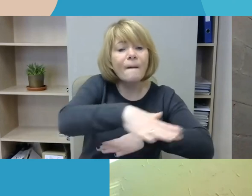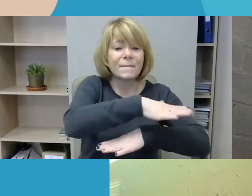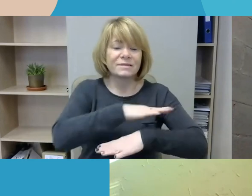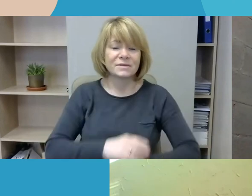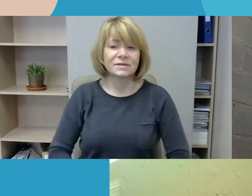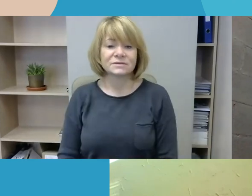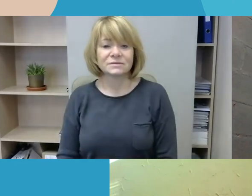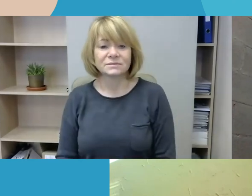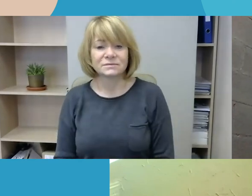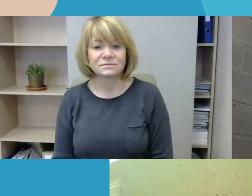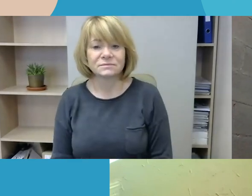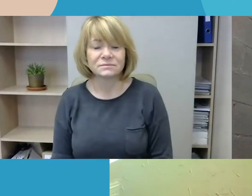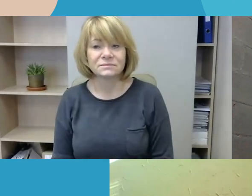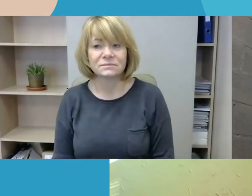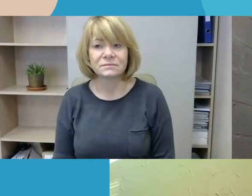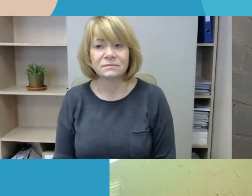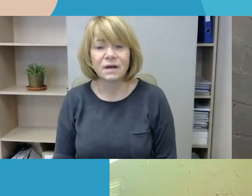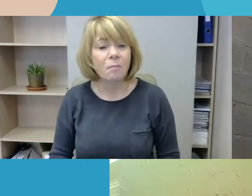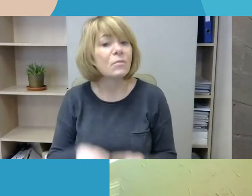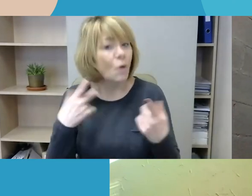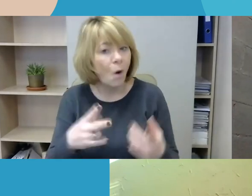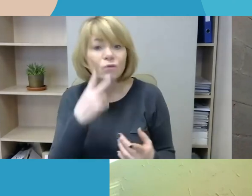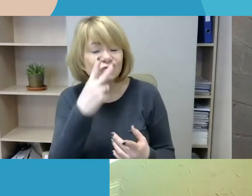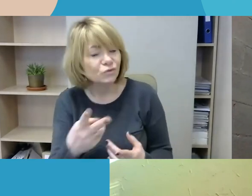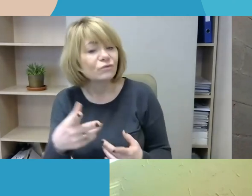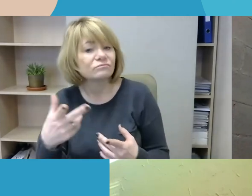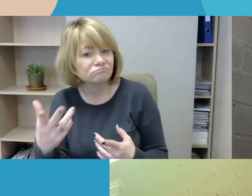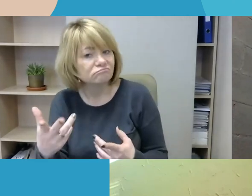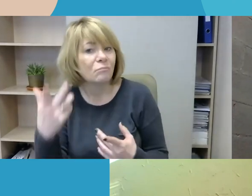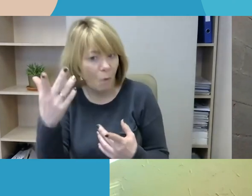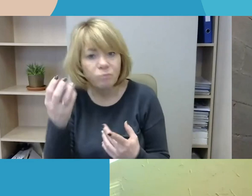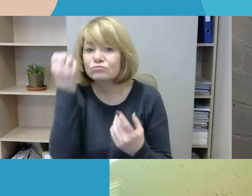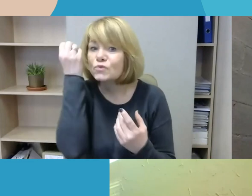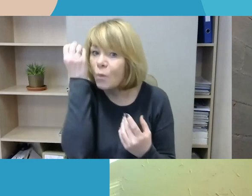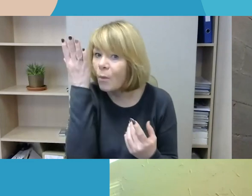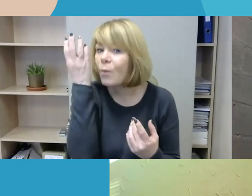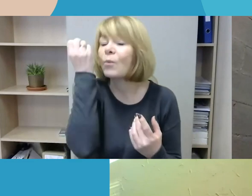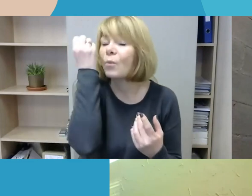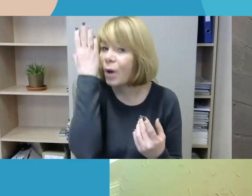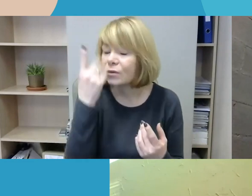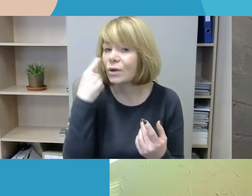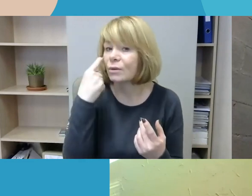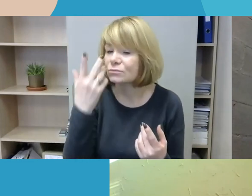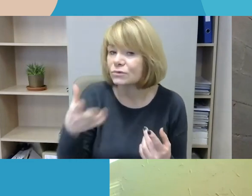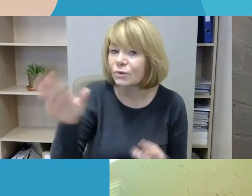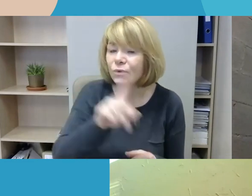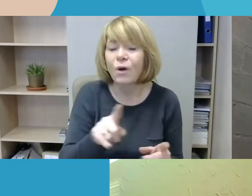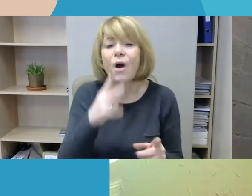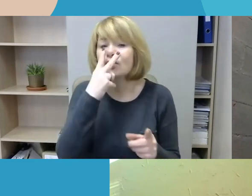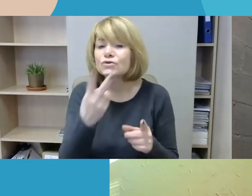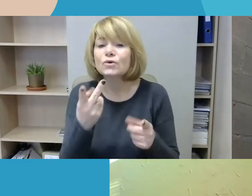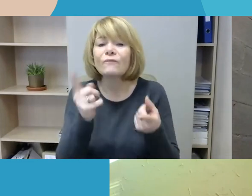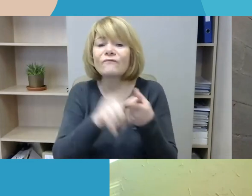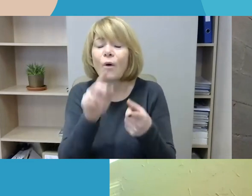didientis samoningumas ir kreipimas prioritetų šioje svytyje.